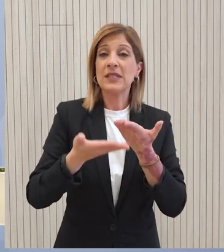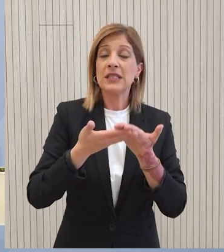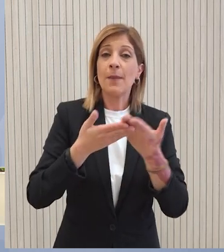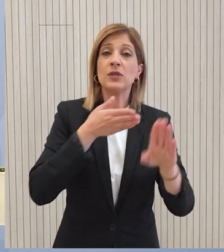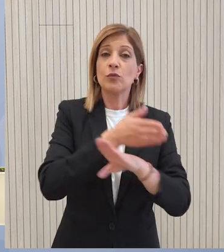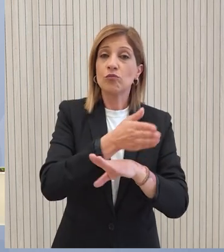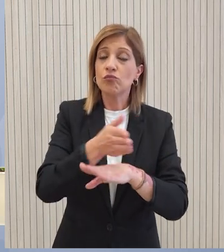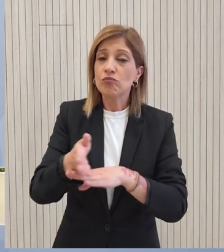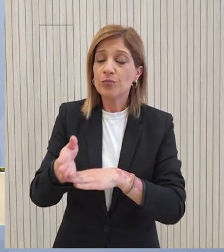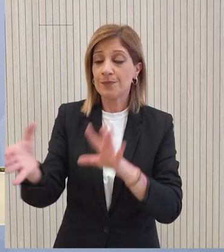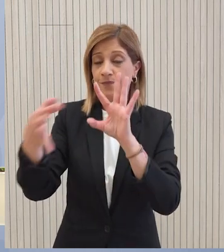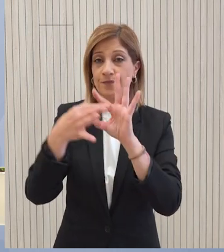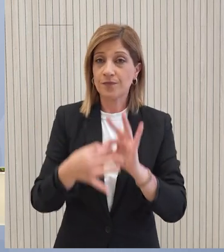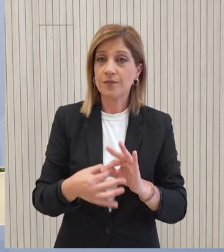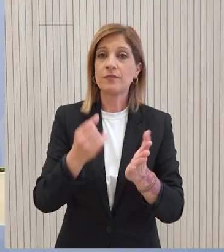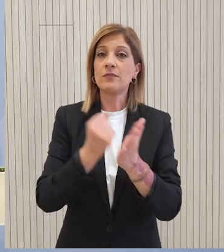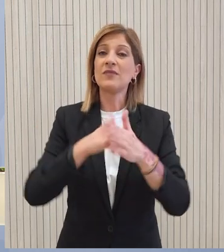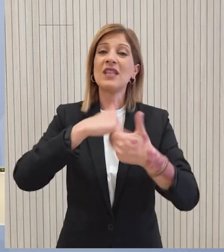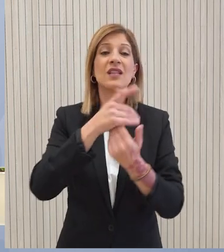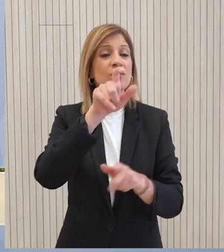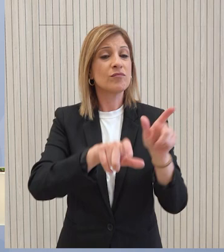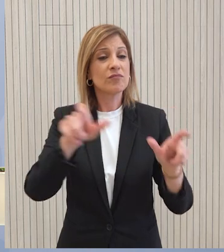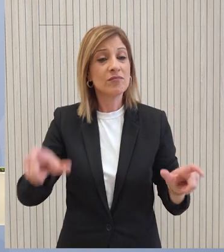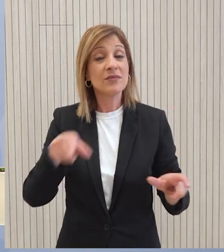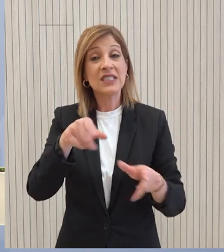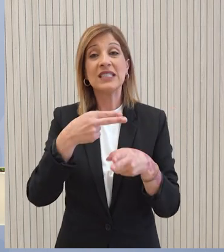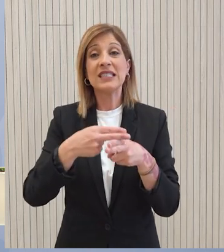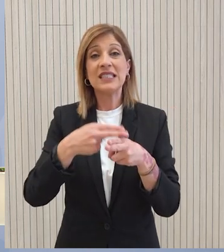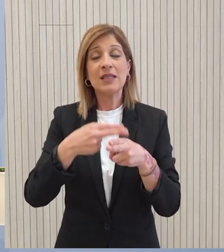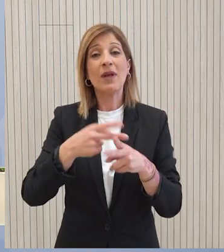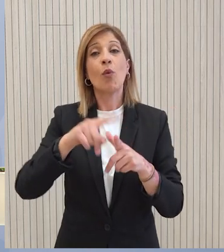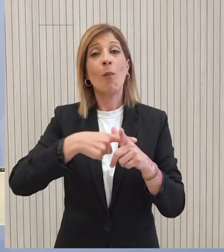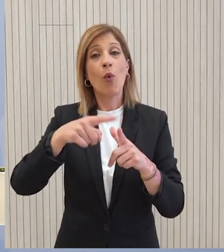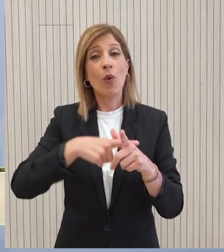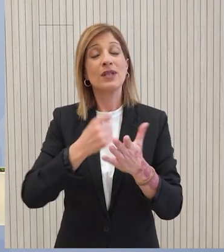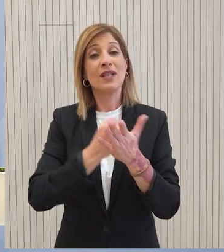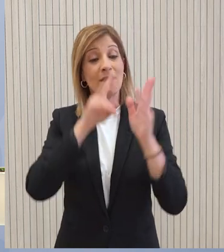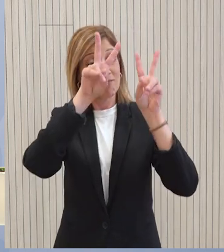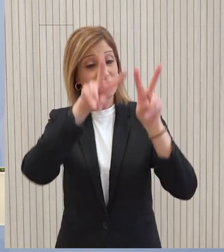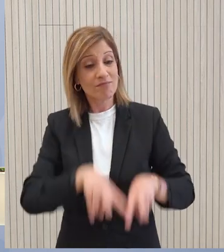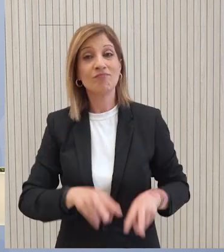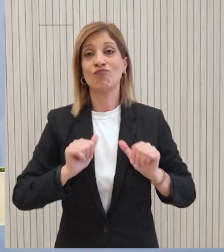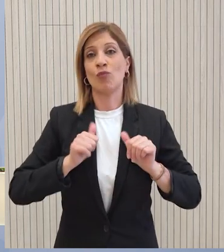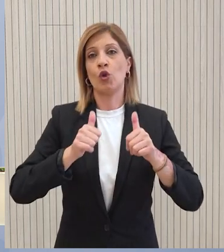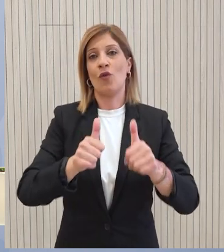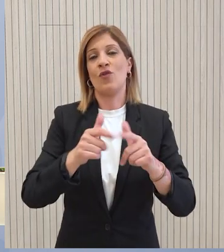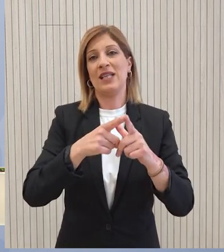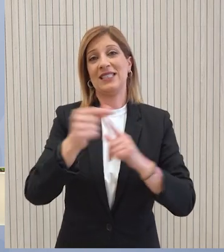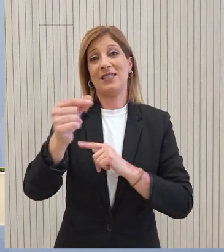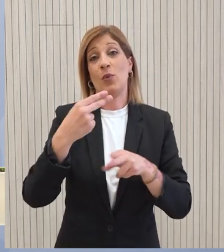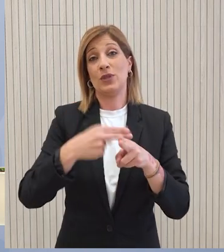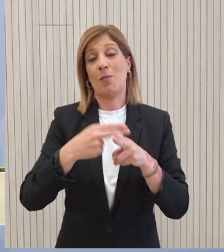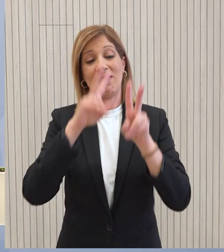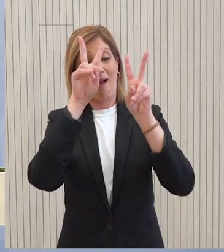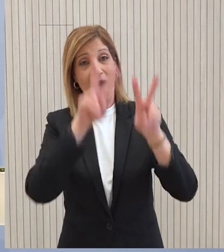αξιωματούχων από τους εταίρους μας και ενδιαφερόμενα μέρη, αντανακλά την πολιτική και τεχνική αναγνώριση της πρωτοβουλίας μας, καθώς και τον